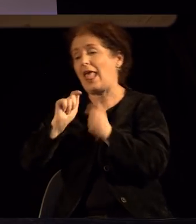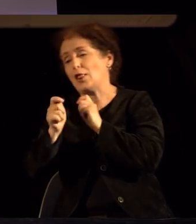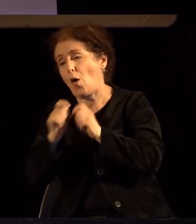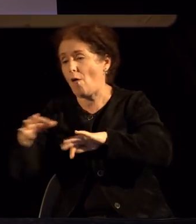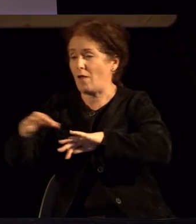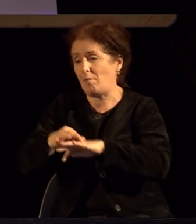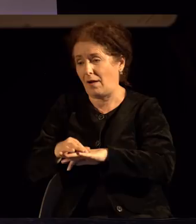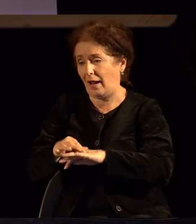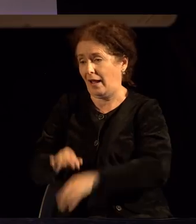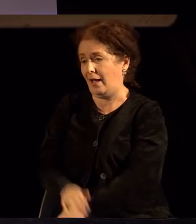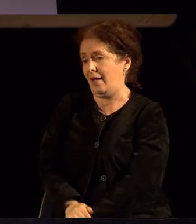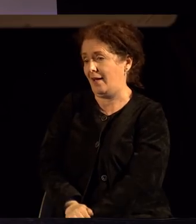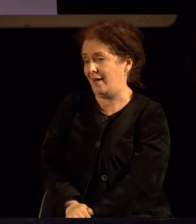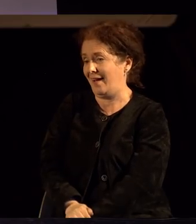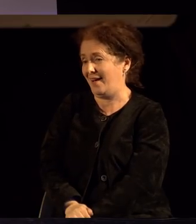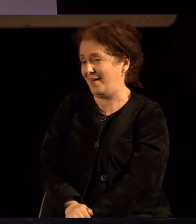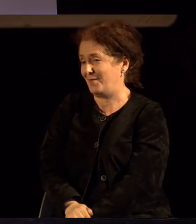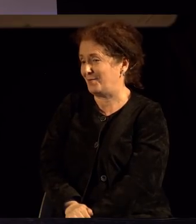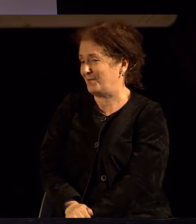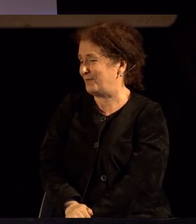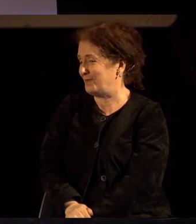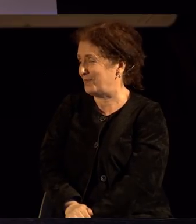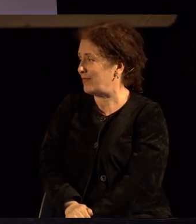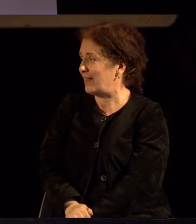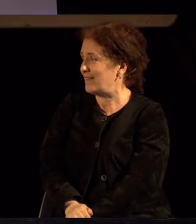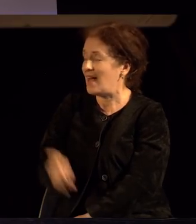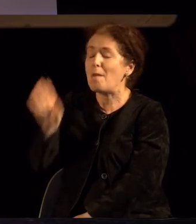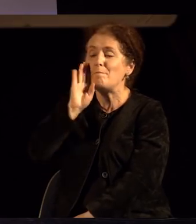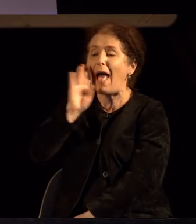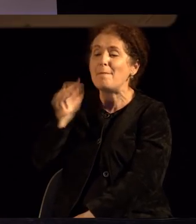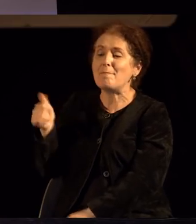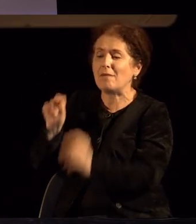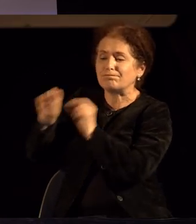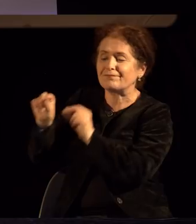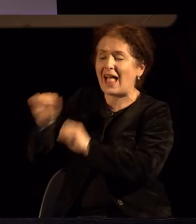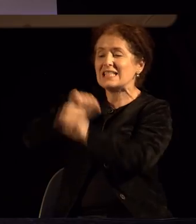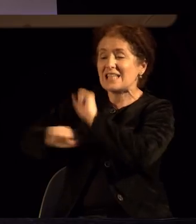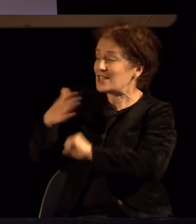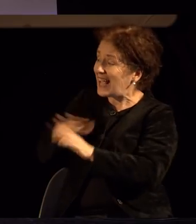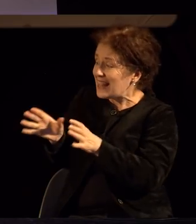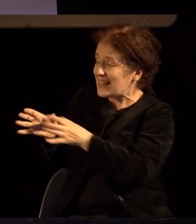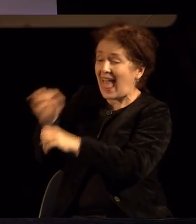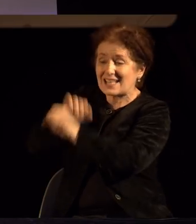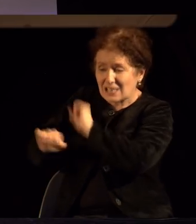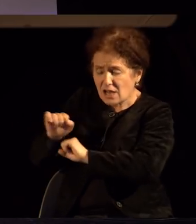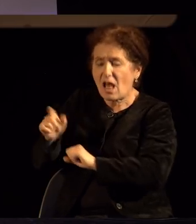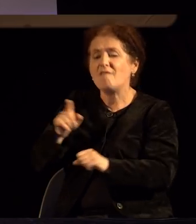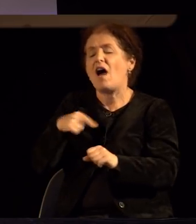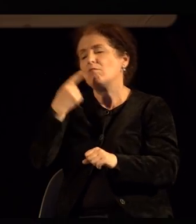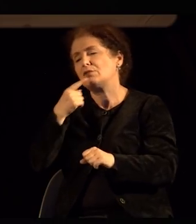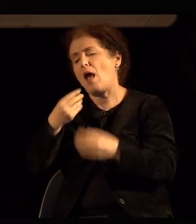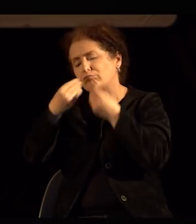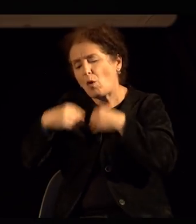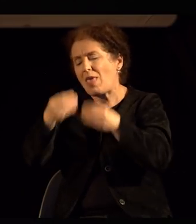И тоа, тие некои заштитнички ставови на мојата мајка ги надмина, дури од кога ја објаснив дека